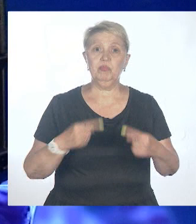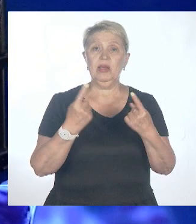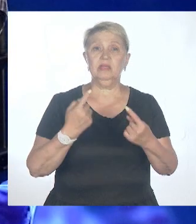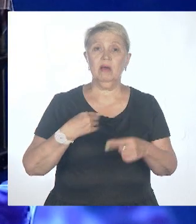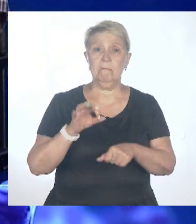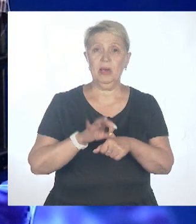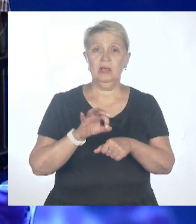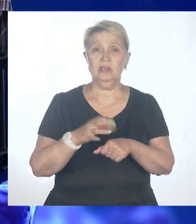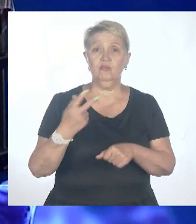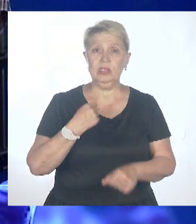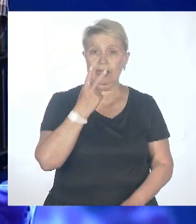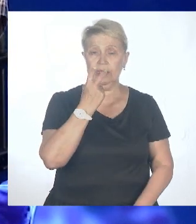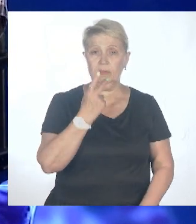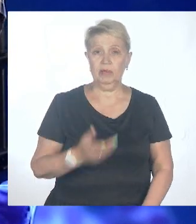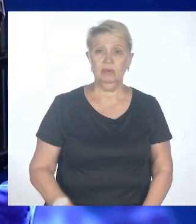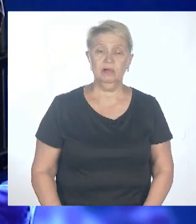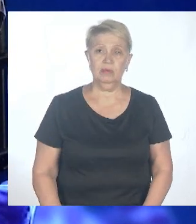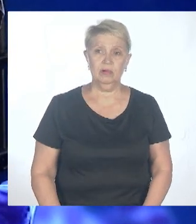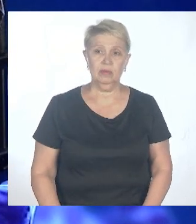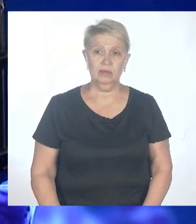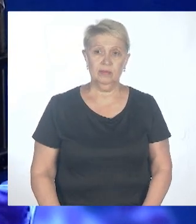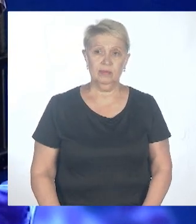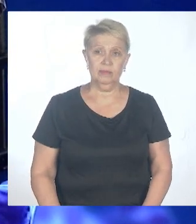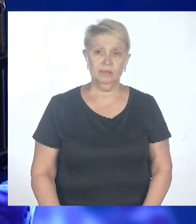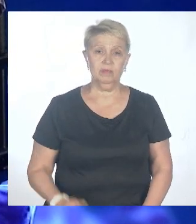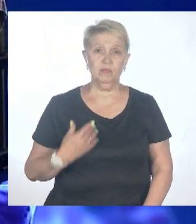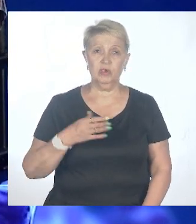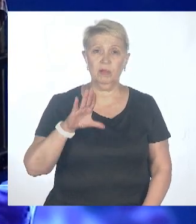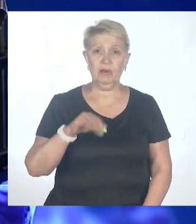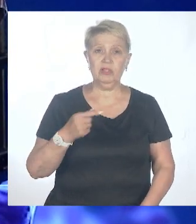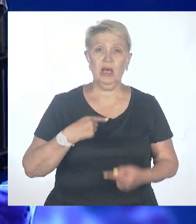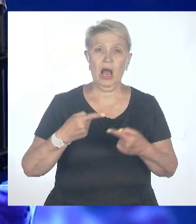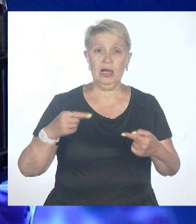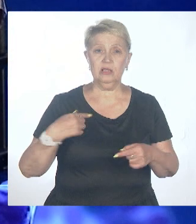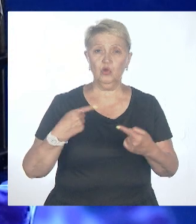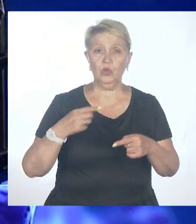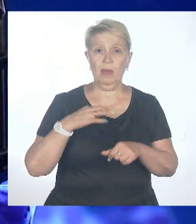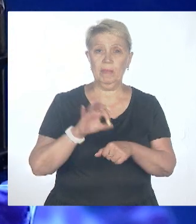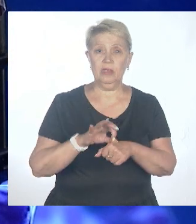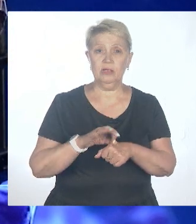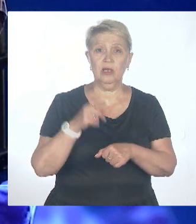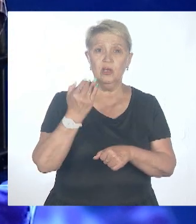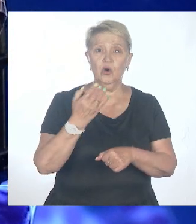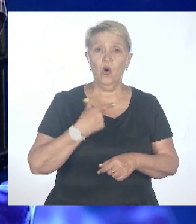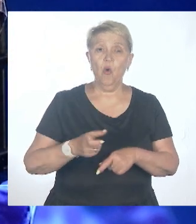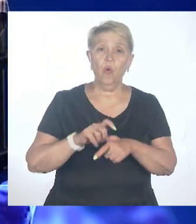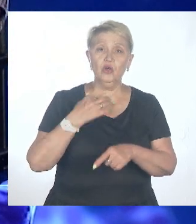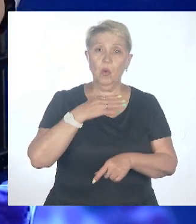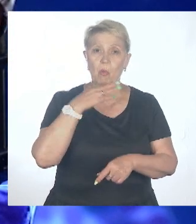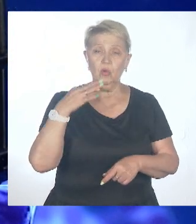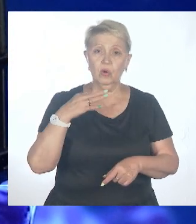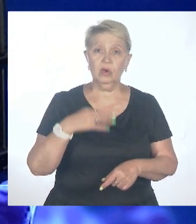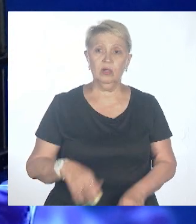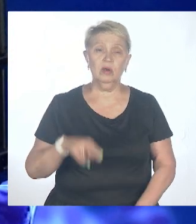И я не говорю действительно про сезонные, про те же энтеровирусы, про все остальные респираторные вирусы. Их очень много. Про вирусы парагриппа, которые